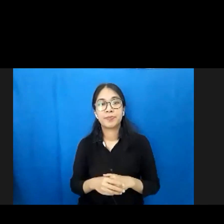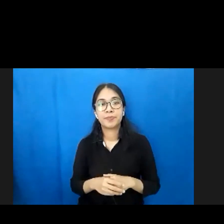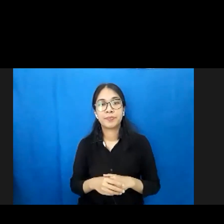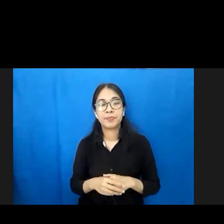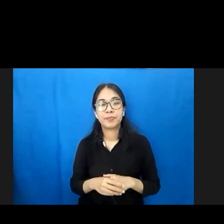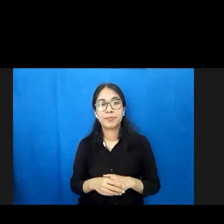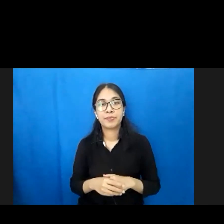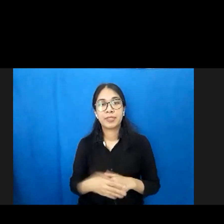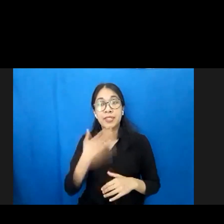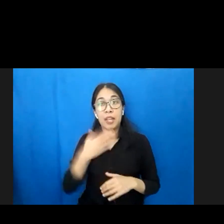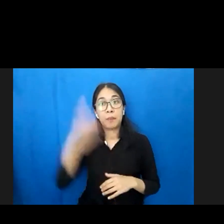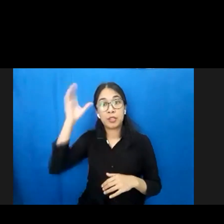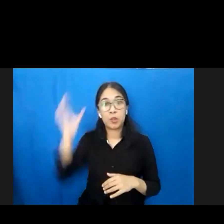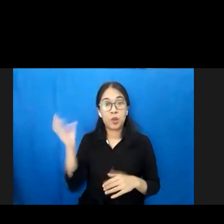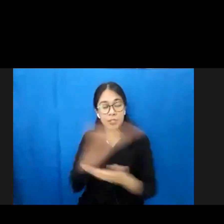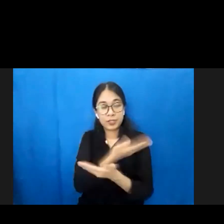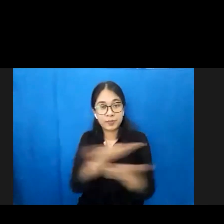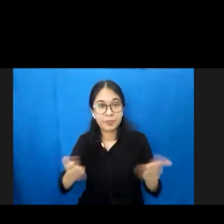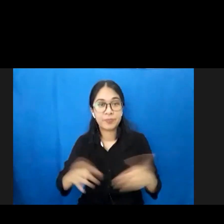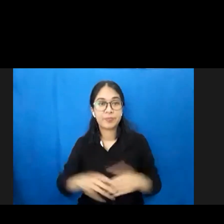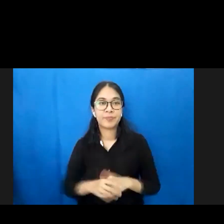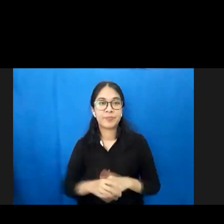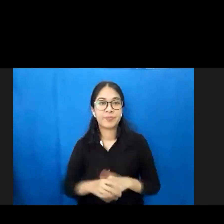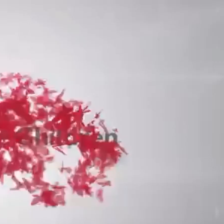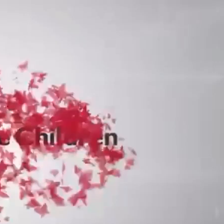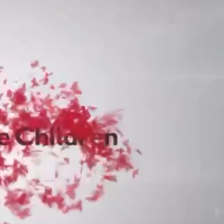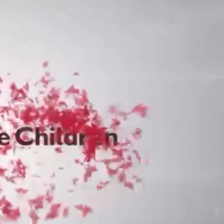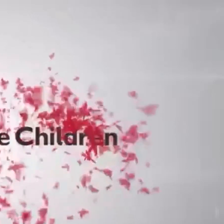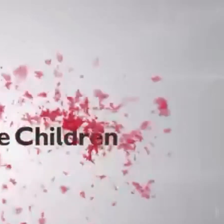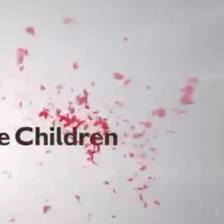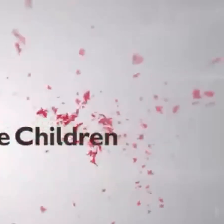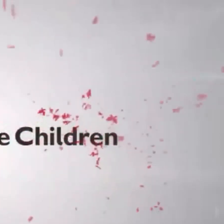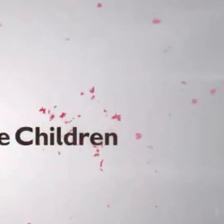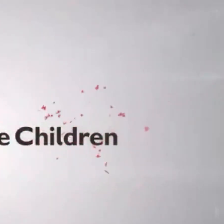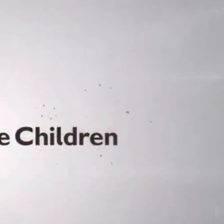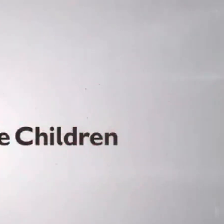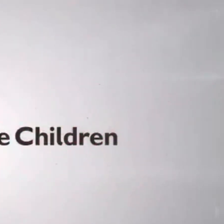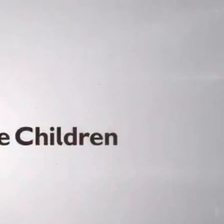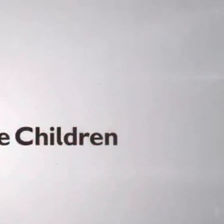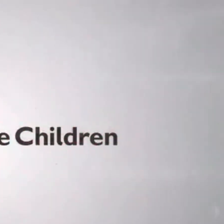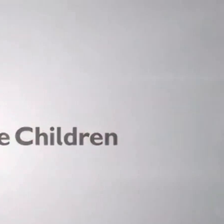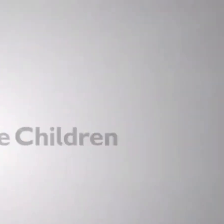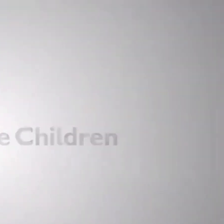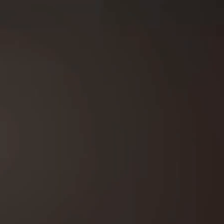selamat sore bagi kita semua selamat menikmati selamat menikmati